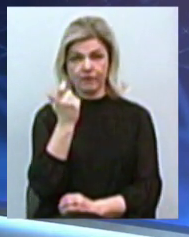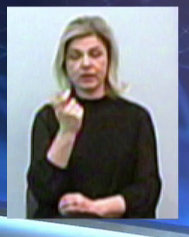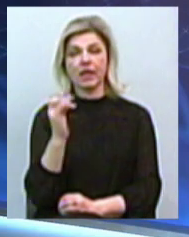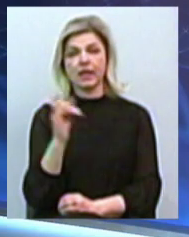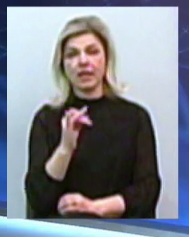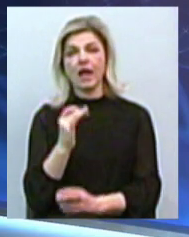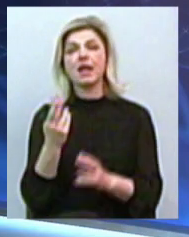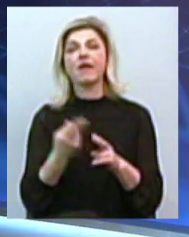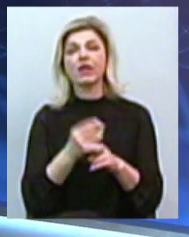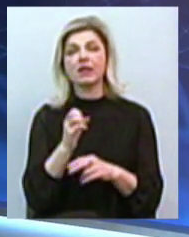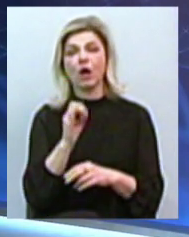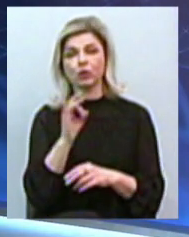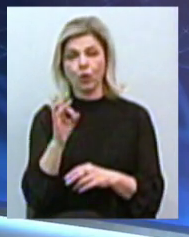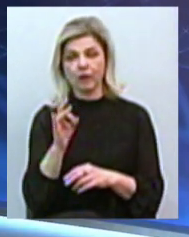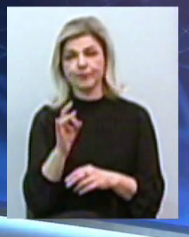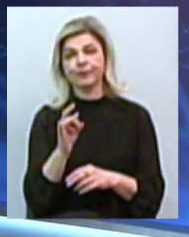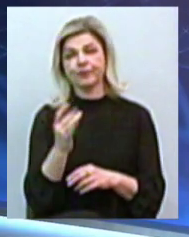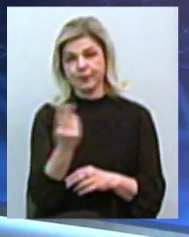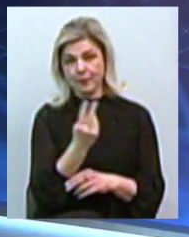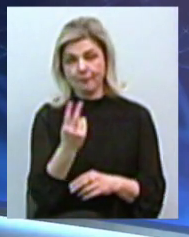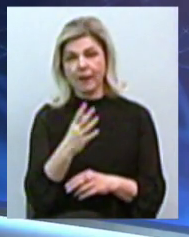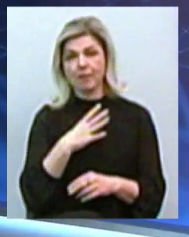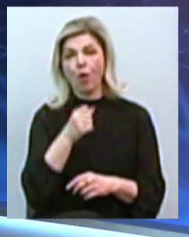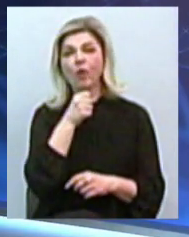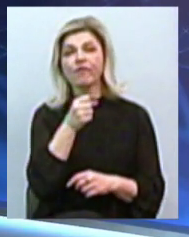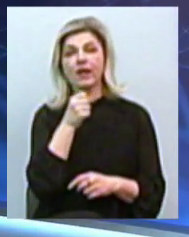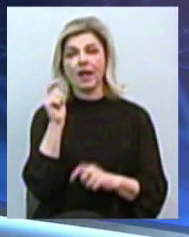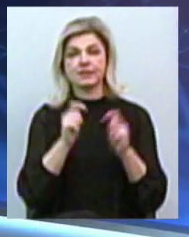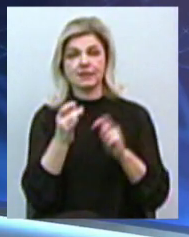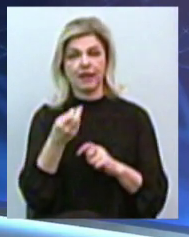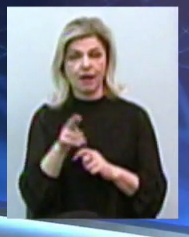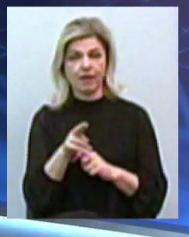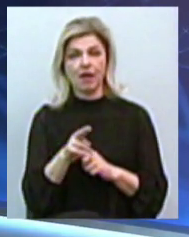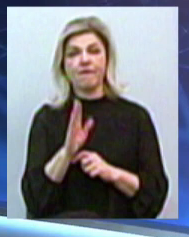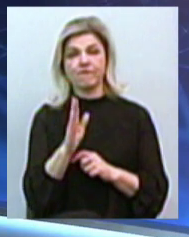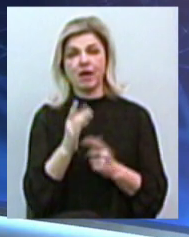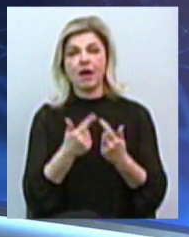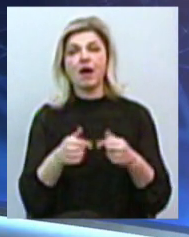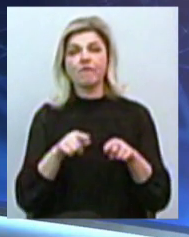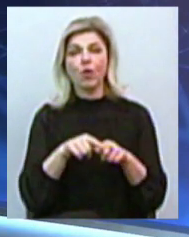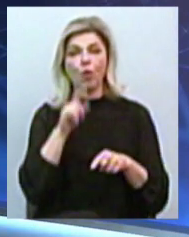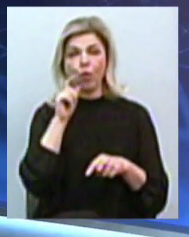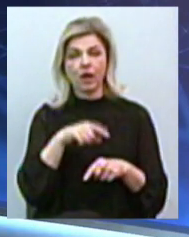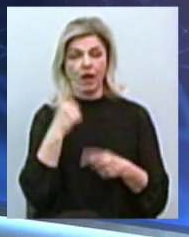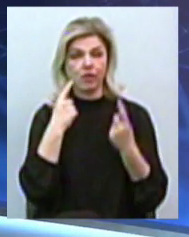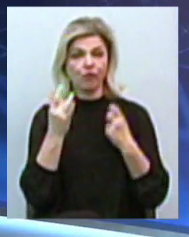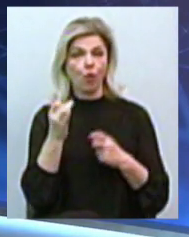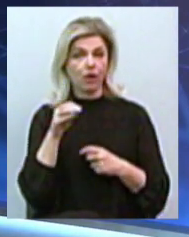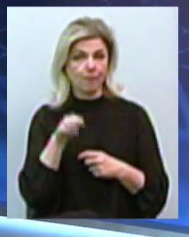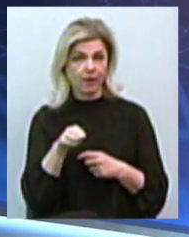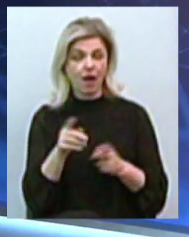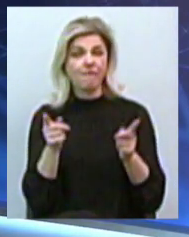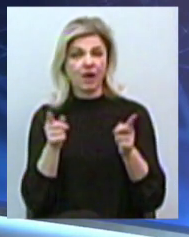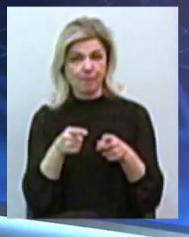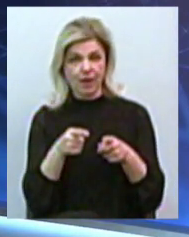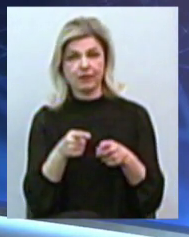«Океан» Ірина Сербін провели прес-конференцію в агентстві «Укринформ». Фрагмент